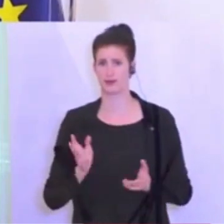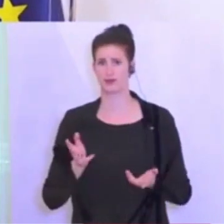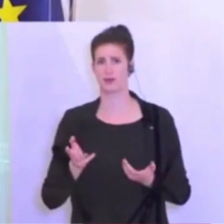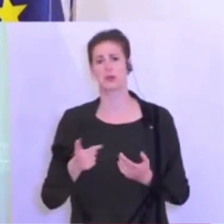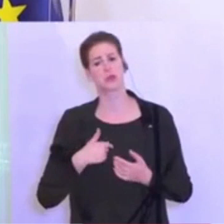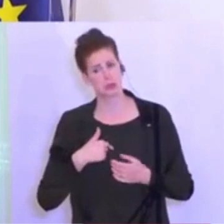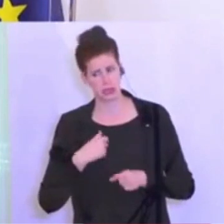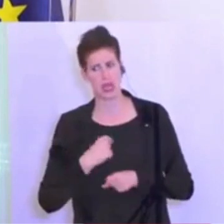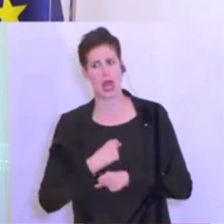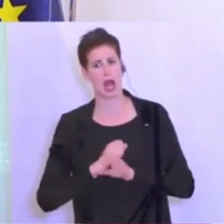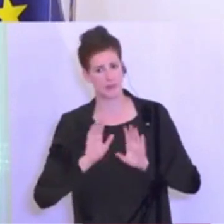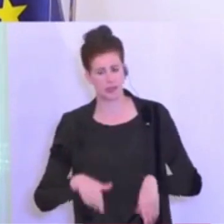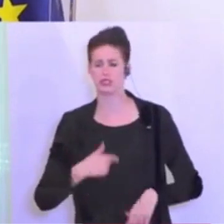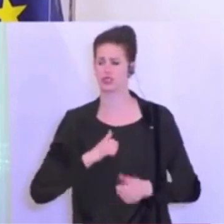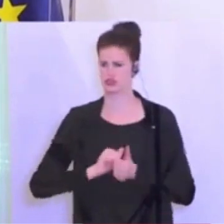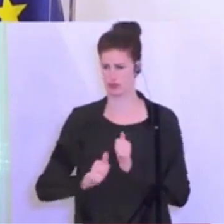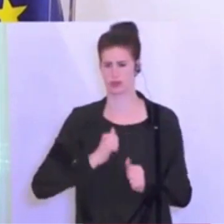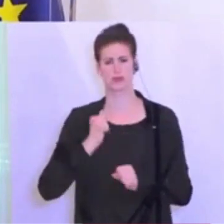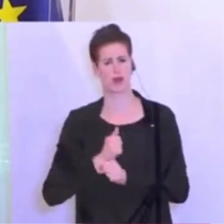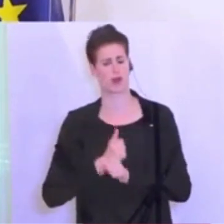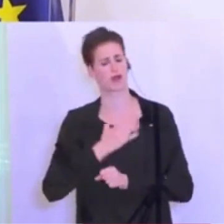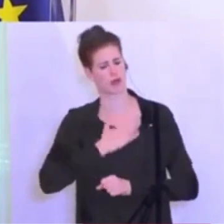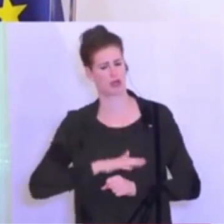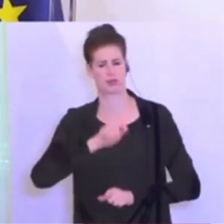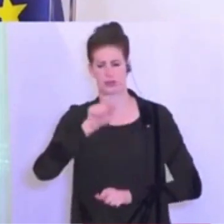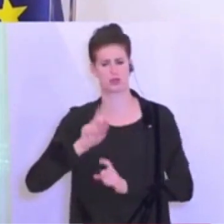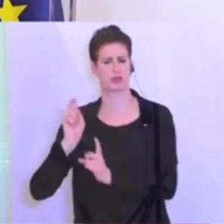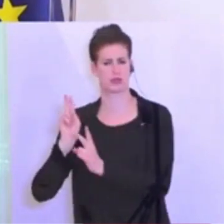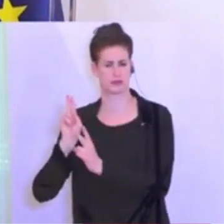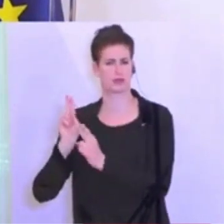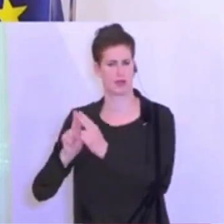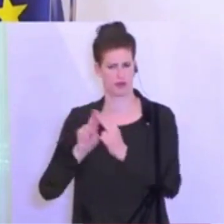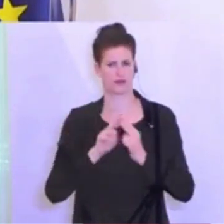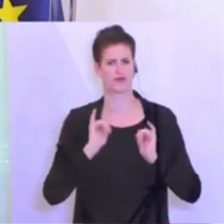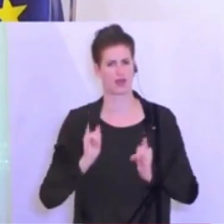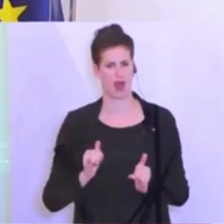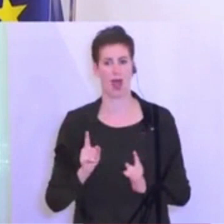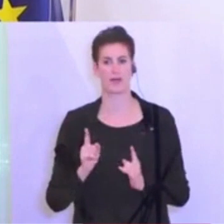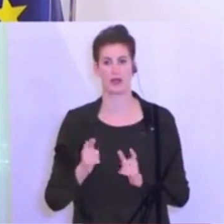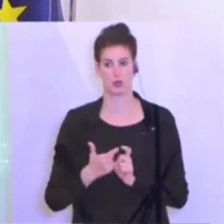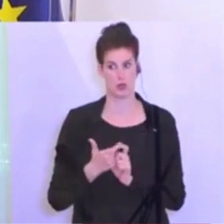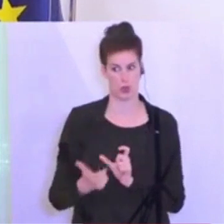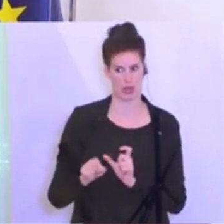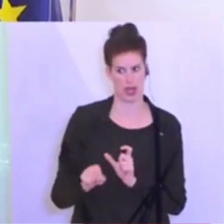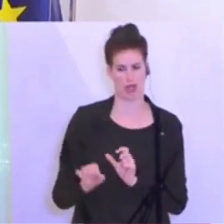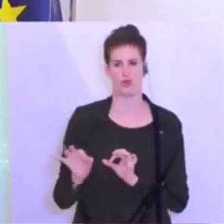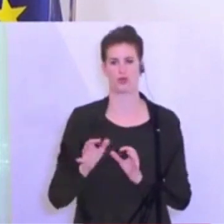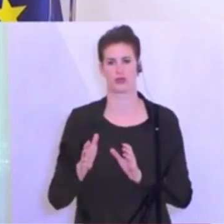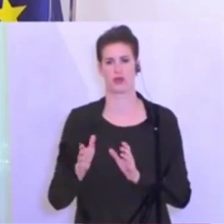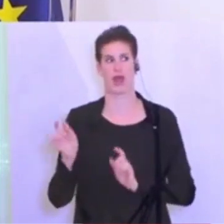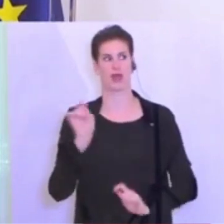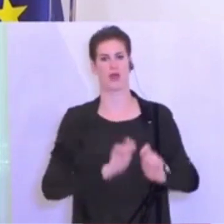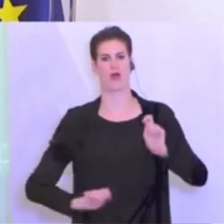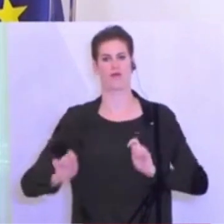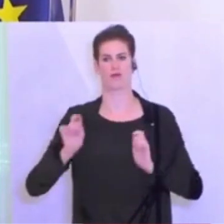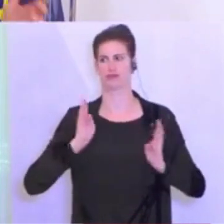gearbeiten, ich mache Sport, ich treffe gern wen, aber in ein Lokal oder in große Einkaufen, das